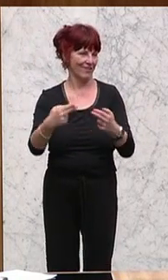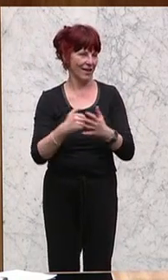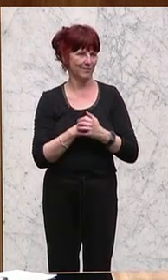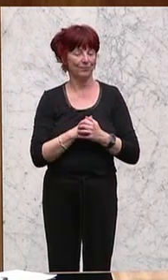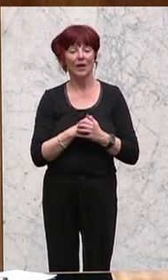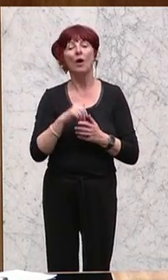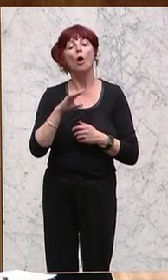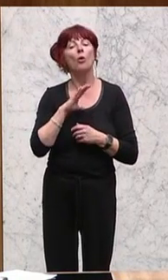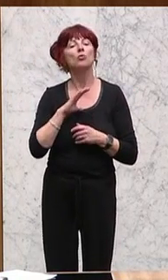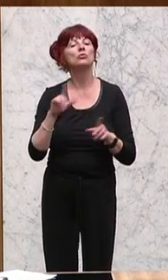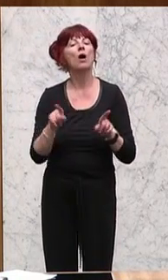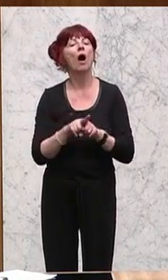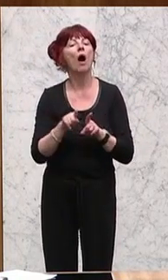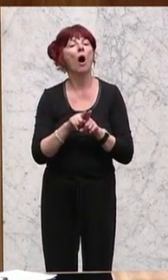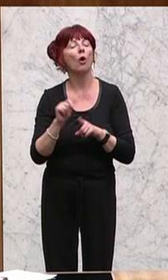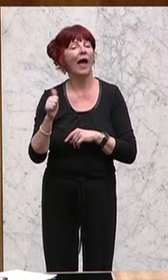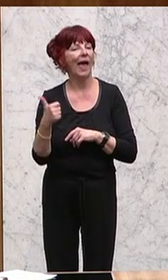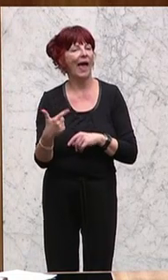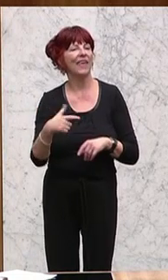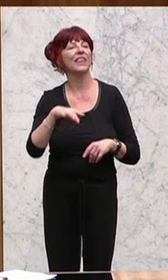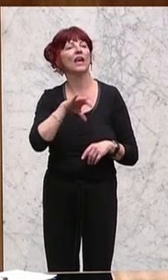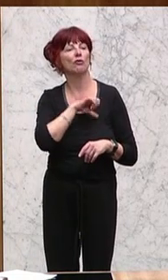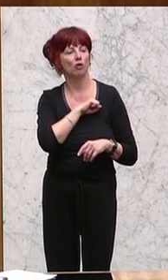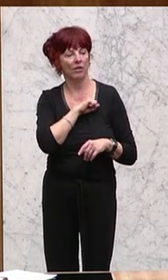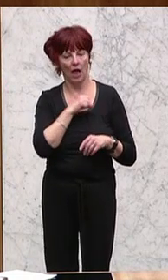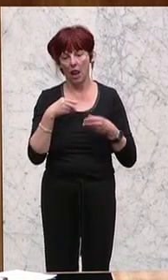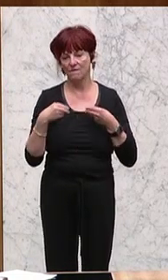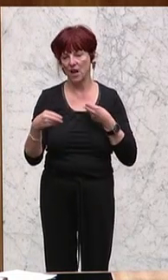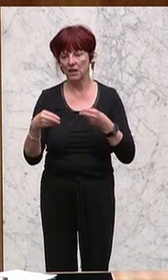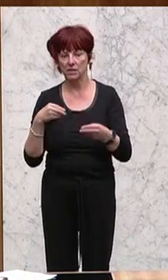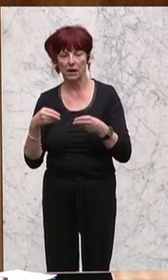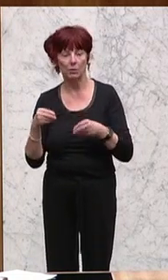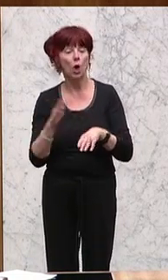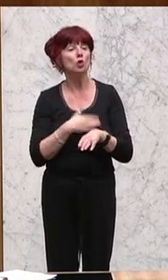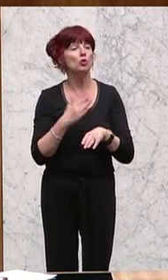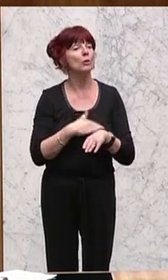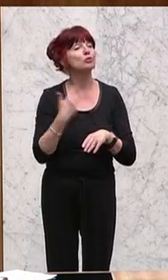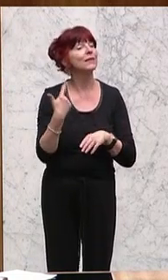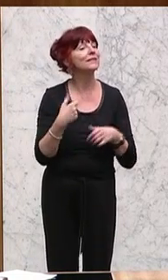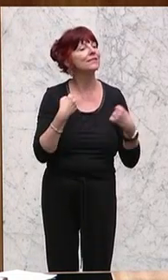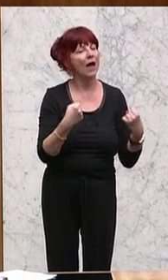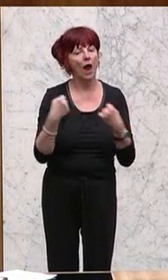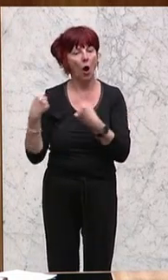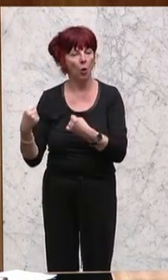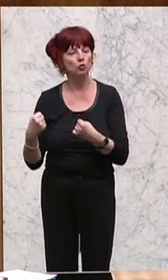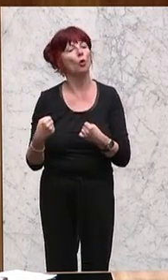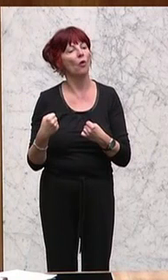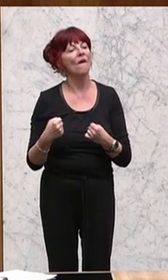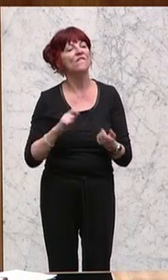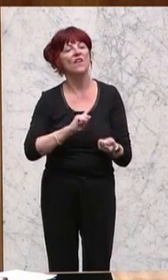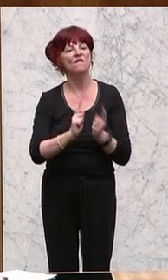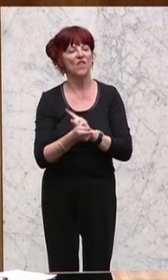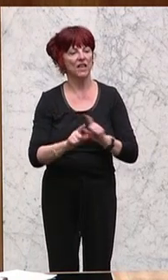bringt natürlich zahlreiche Vorteile der Flexibilisierung, wie eben bei den Wechselkennzeichen etc. etc.